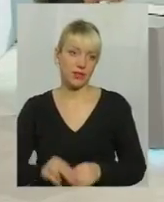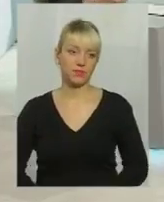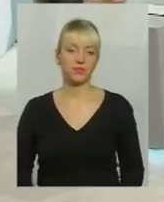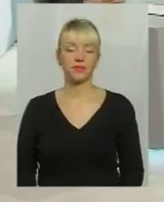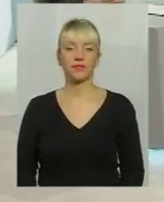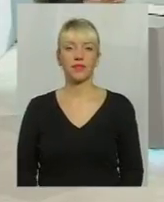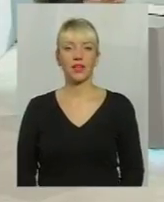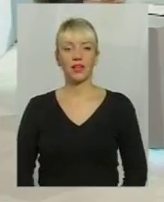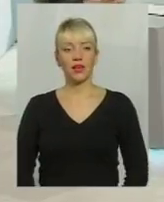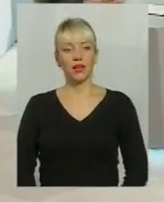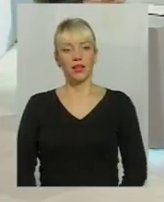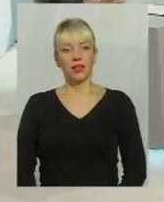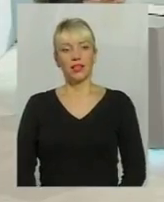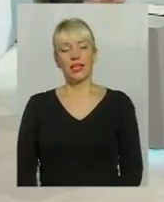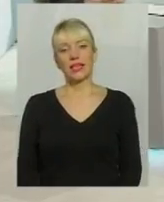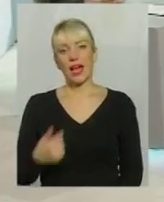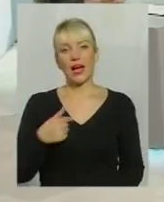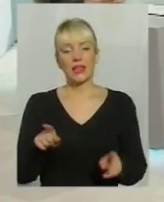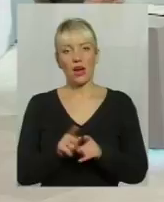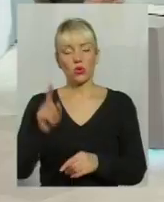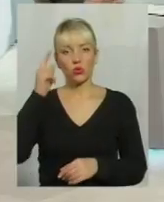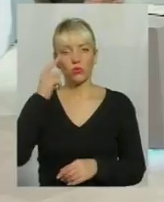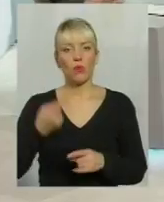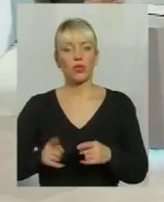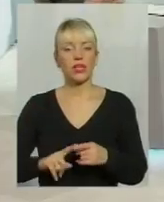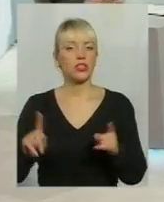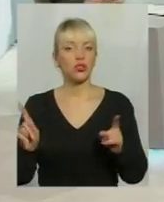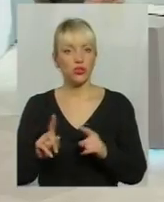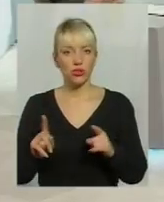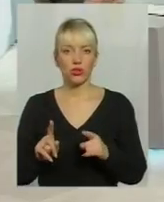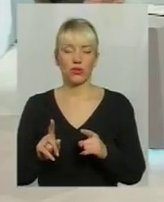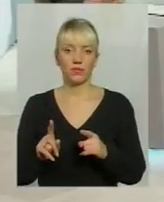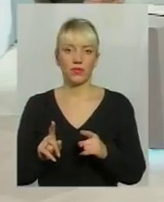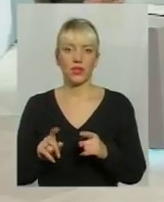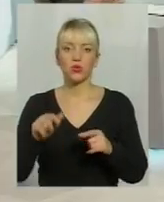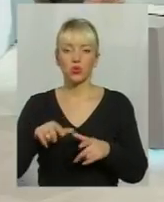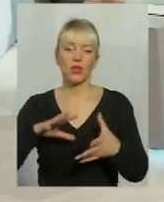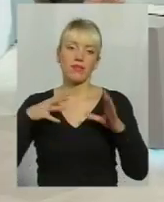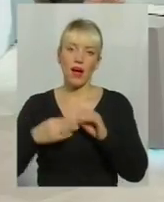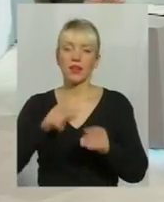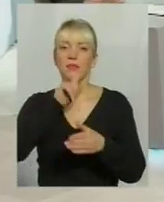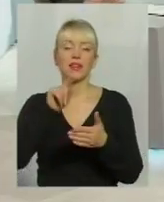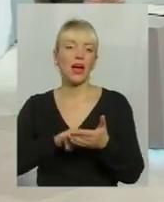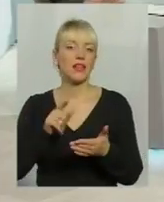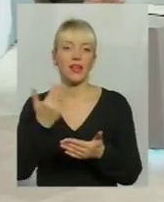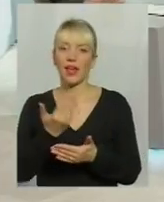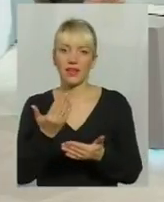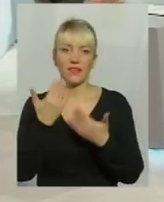щось додати? Я також думаю про те, що то дуже такі нагальні питання, які ви поставили,